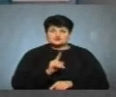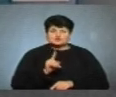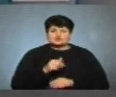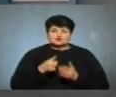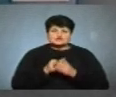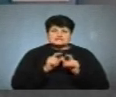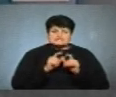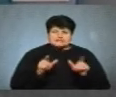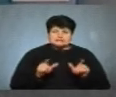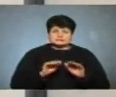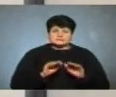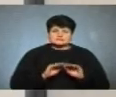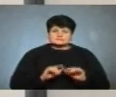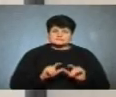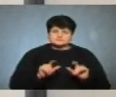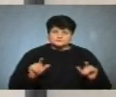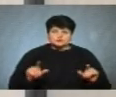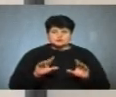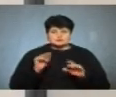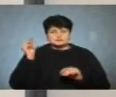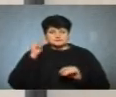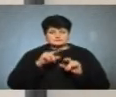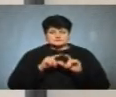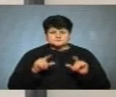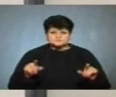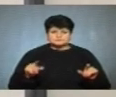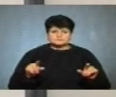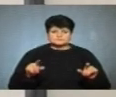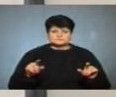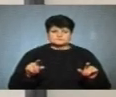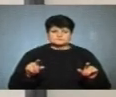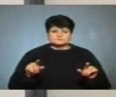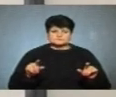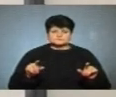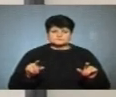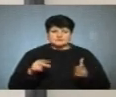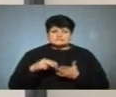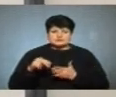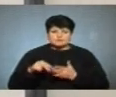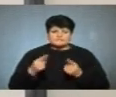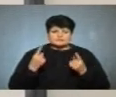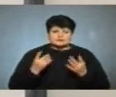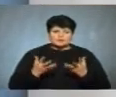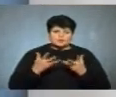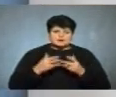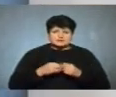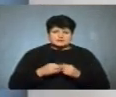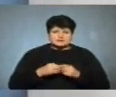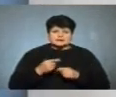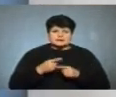закладів, як до шкільних, так і закладів загальносередньої освіти, закуповували велику кількість